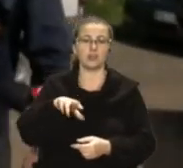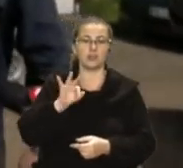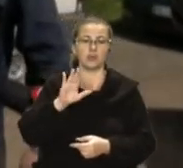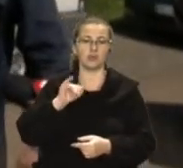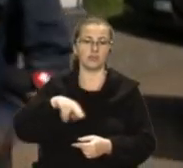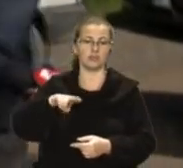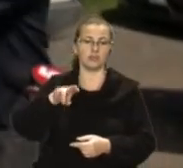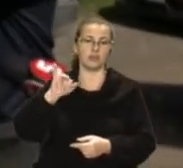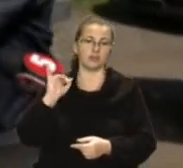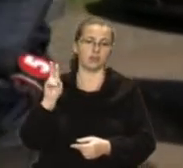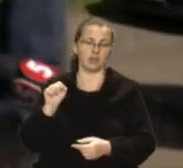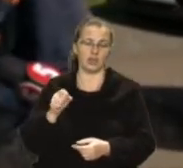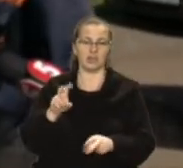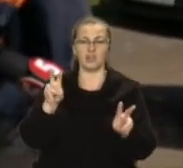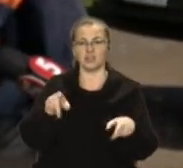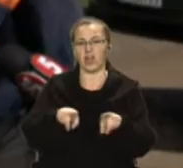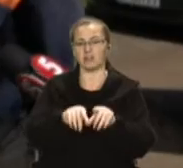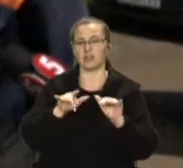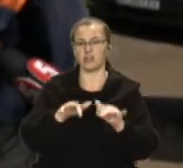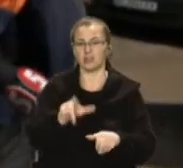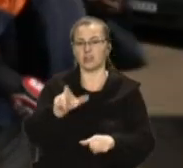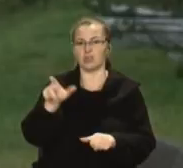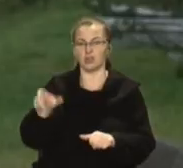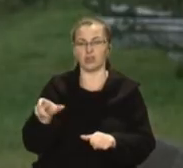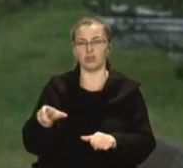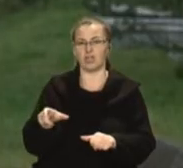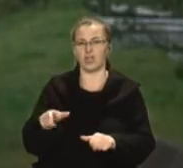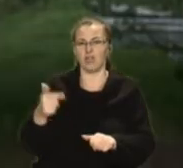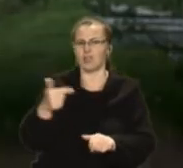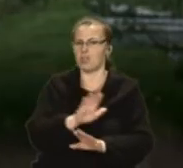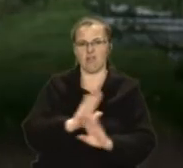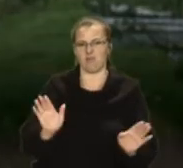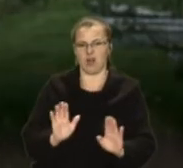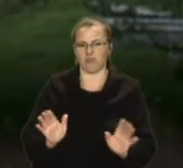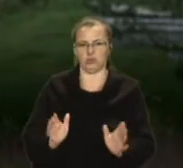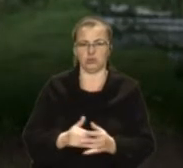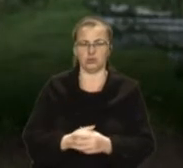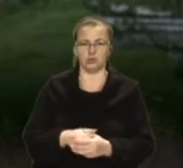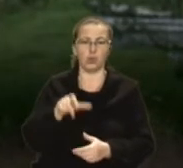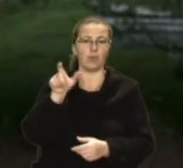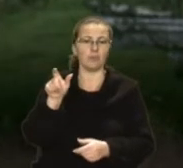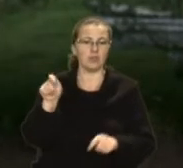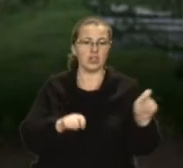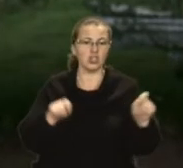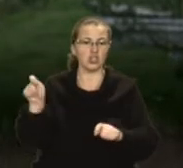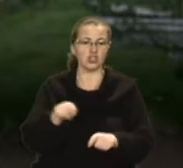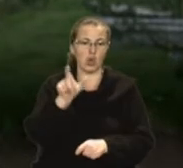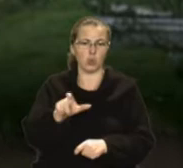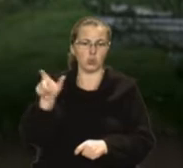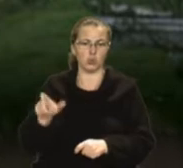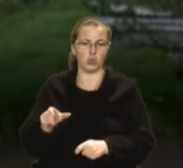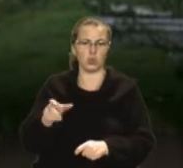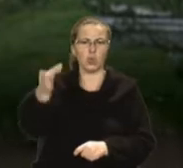Орест Корчинський називає такі дії місцевих невіглаством. Тут приїжджають люди, учені зі світу.